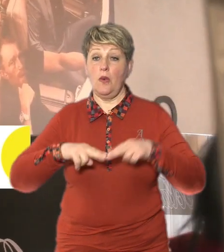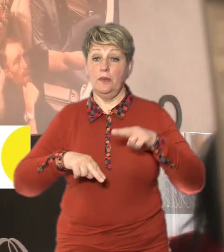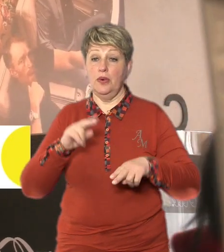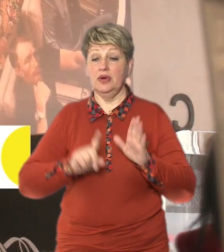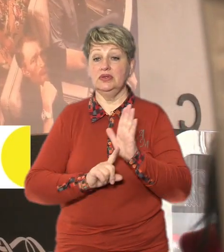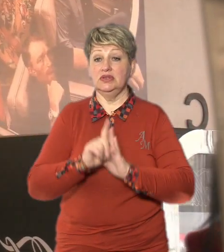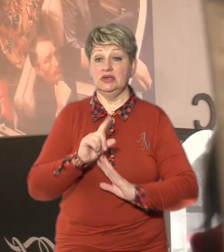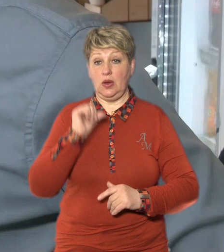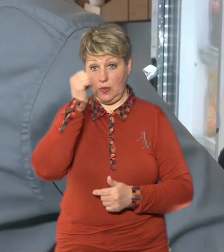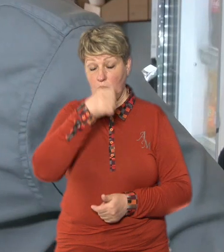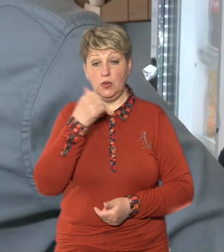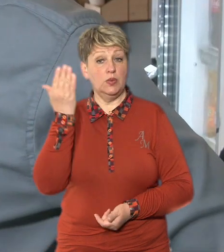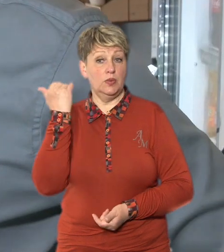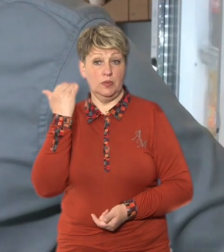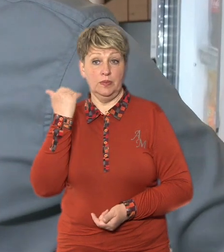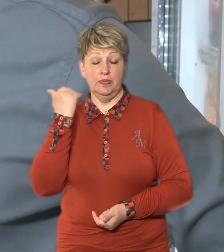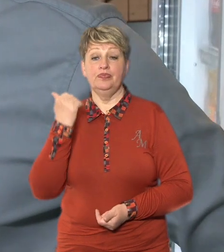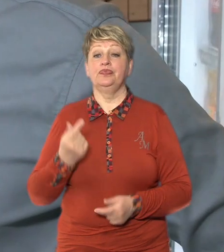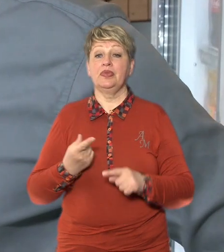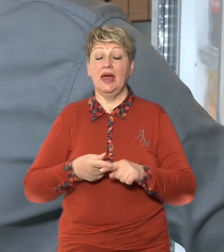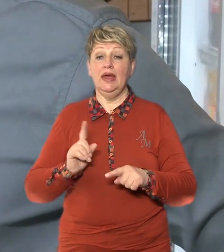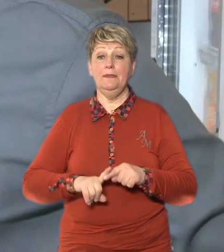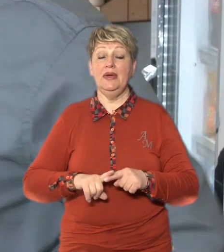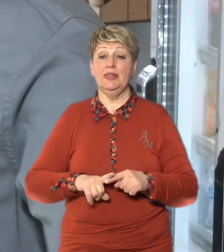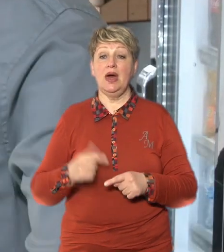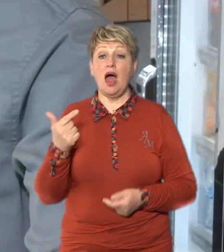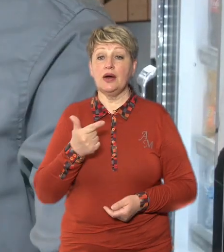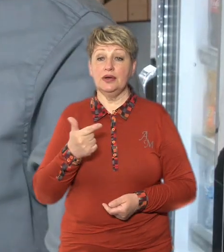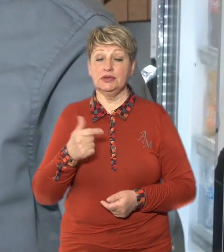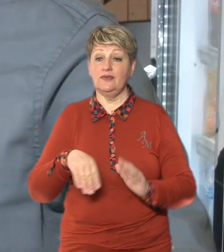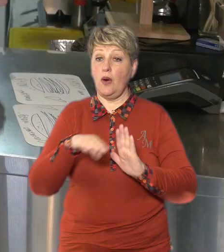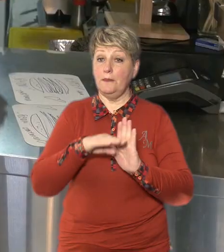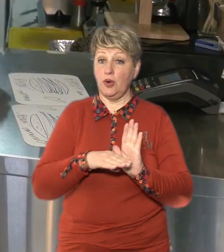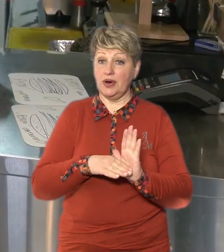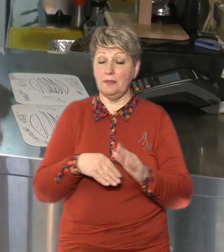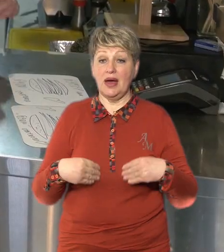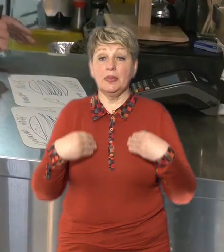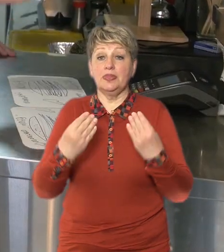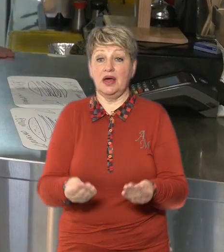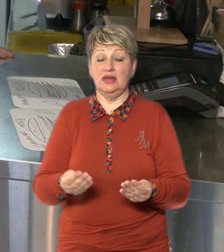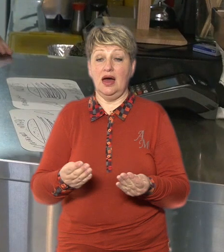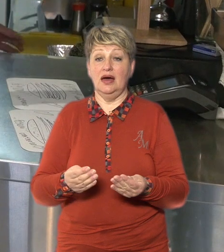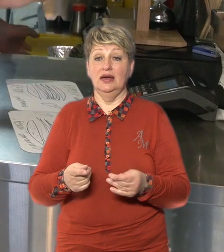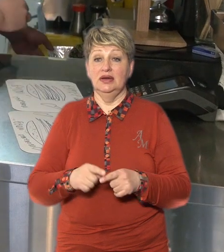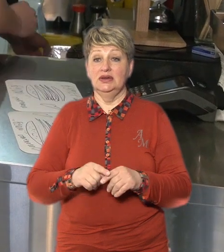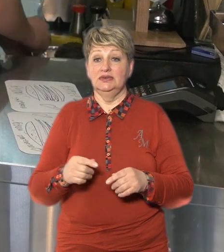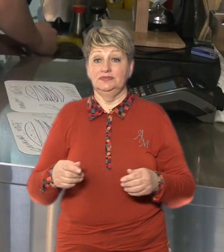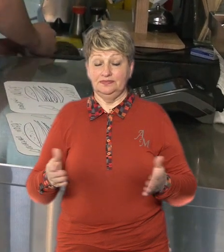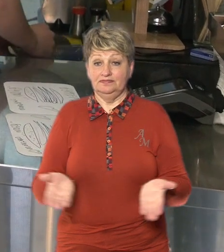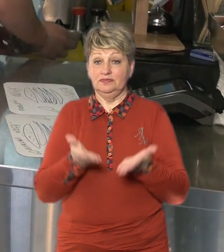власник Борис Сергієв Саме грантова програма дала ось такий поштовх Майже половина бюджету,